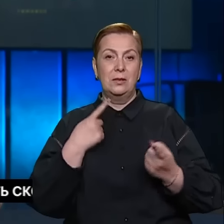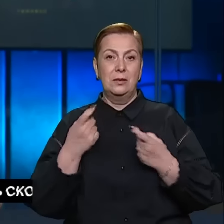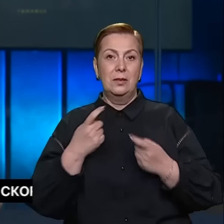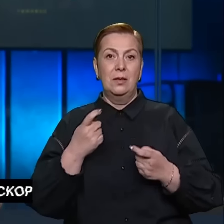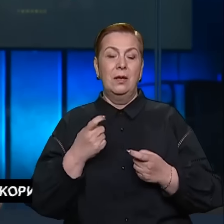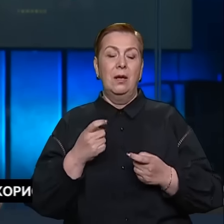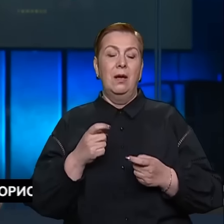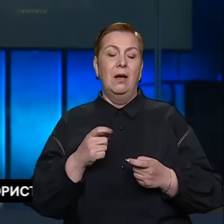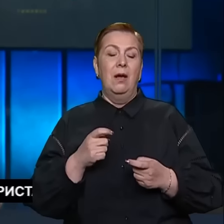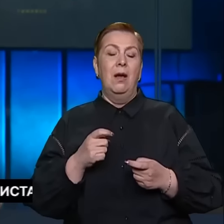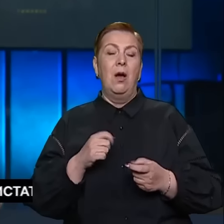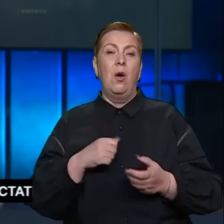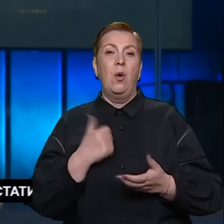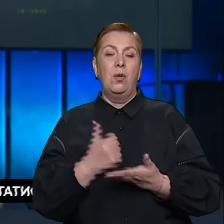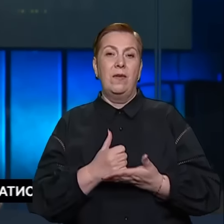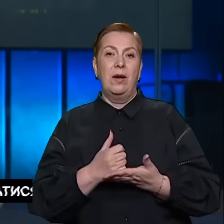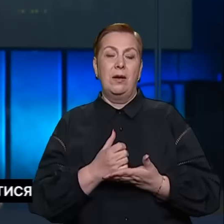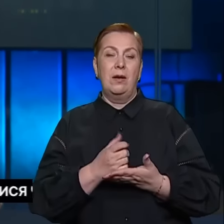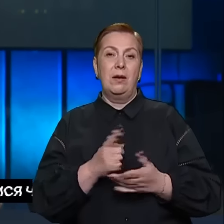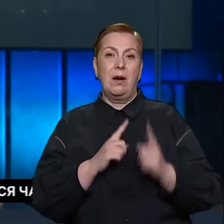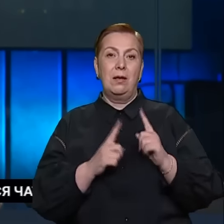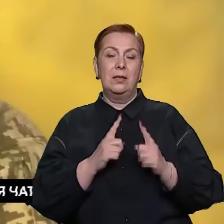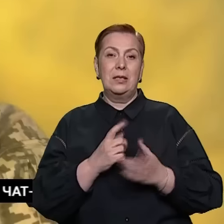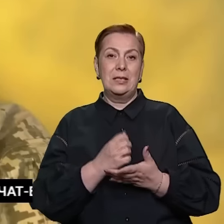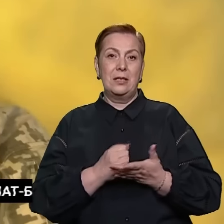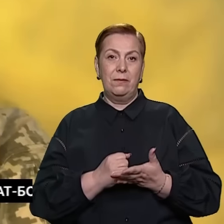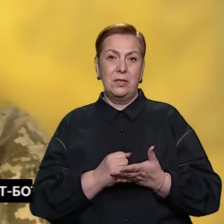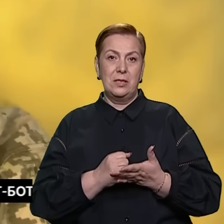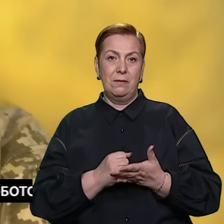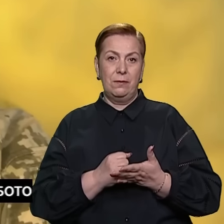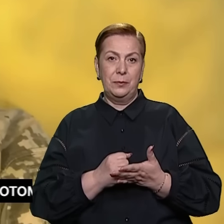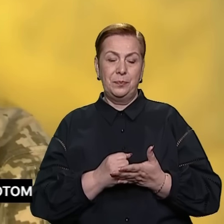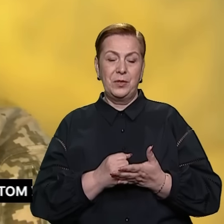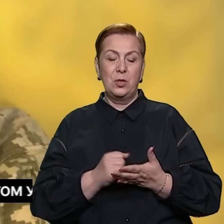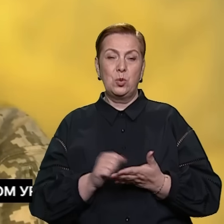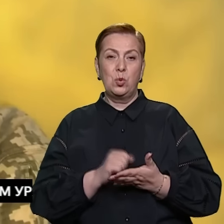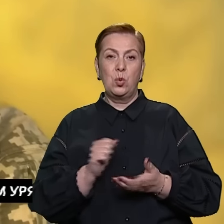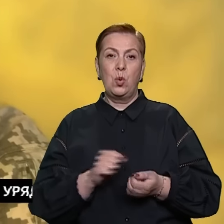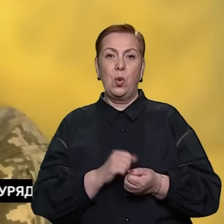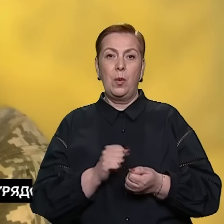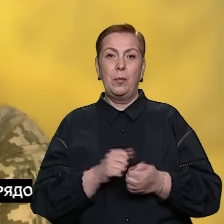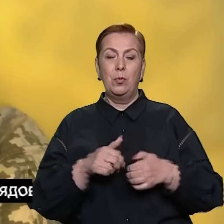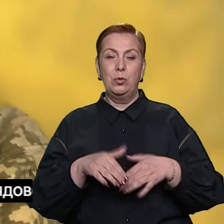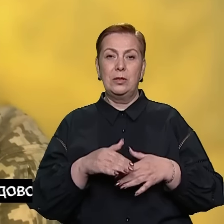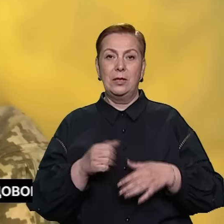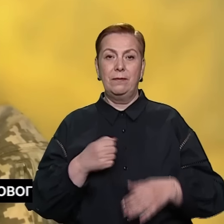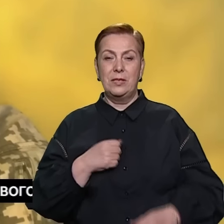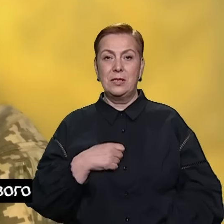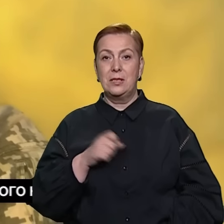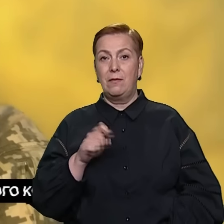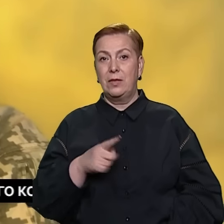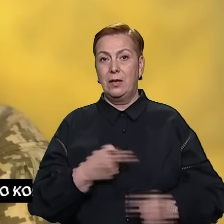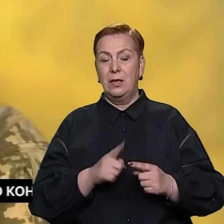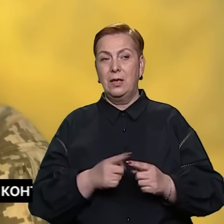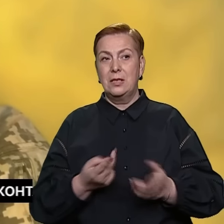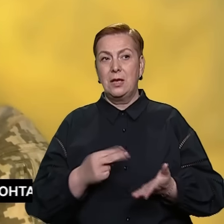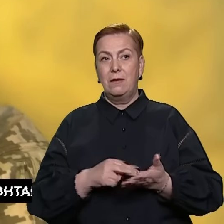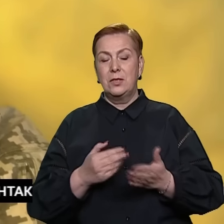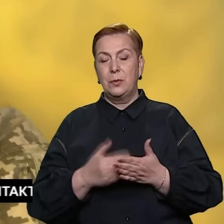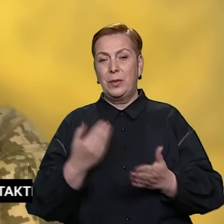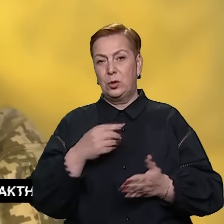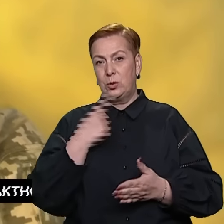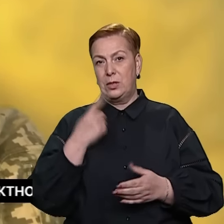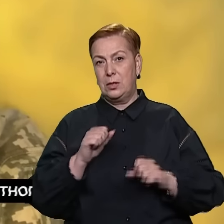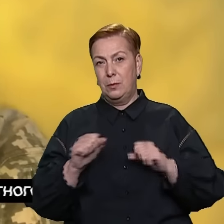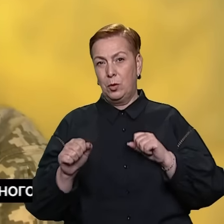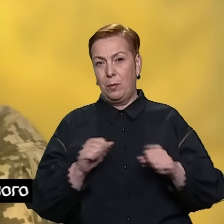Зайсу Іван Тимочко. Послухаємо. Завдання, яке ставилось перед російським командуванням і